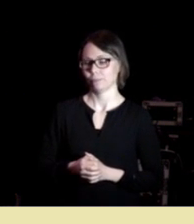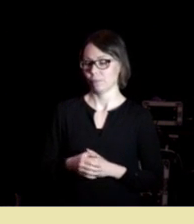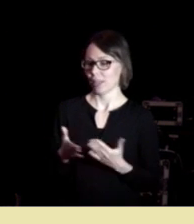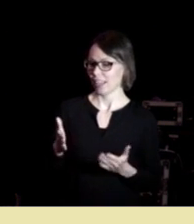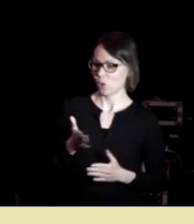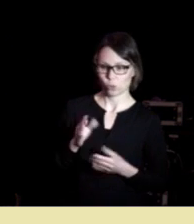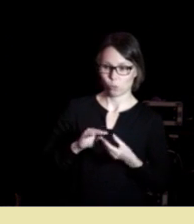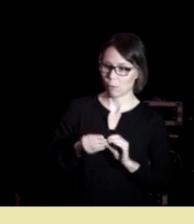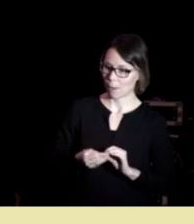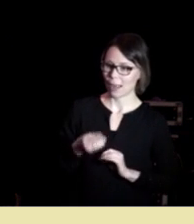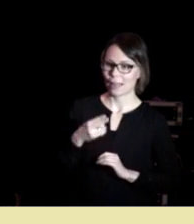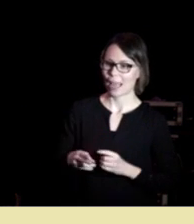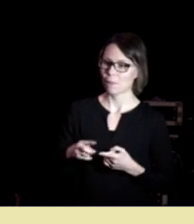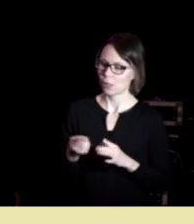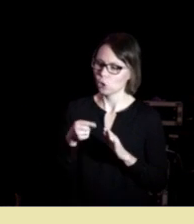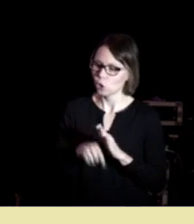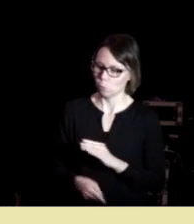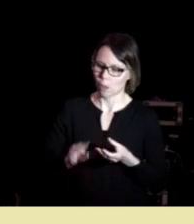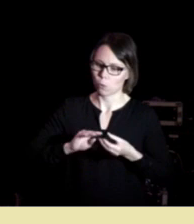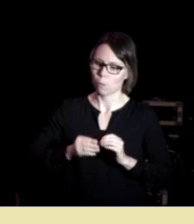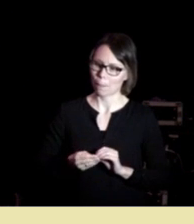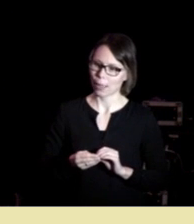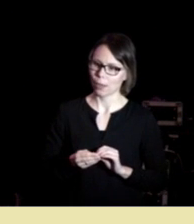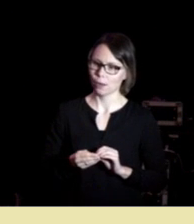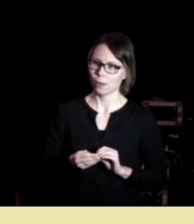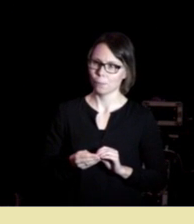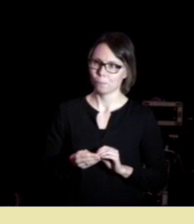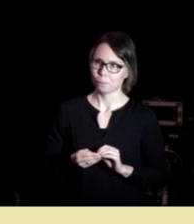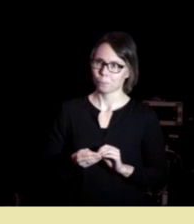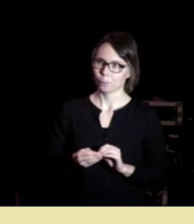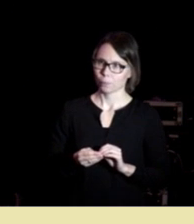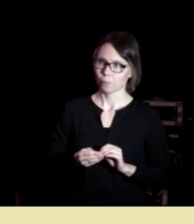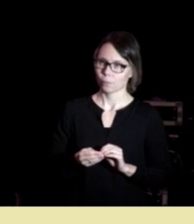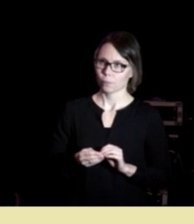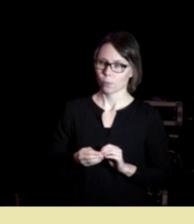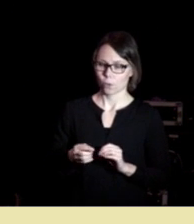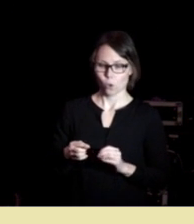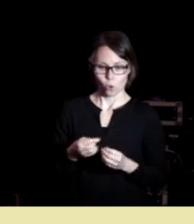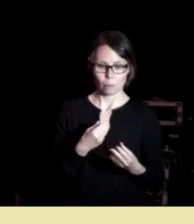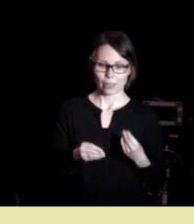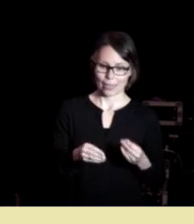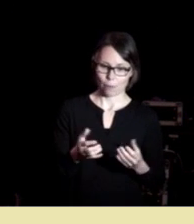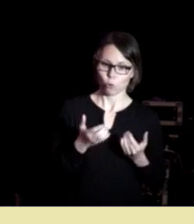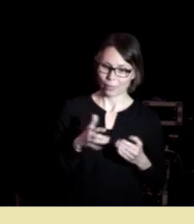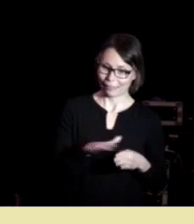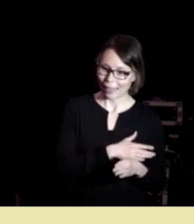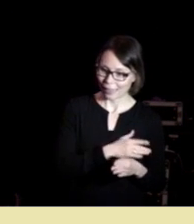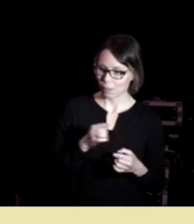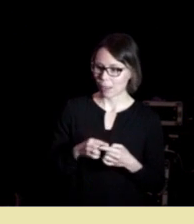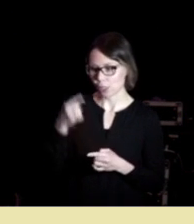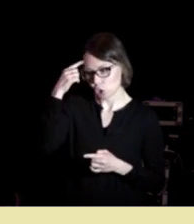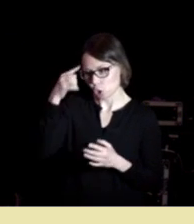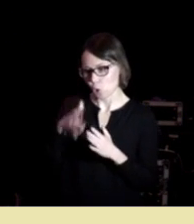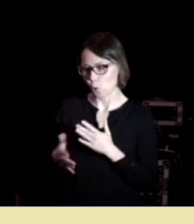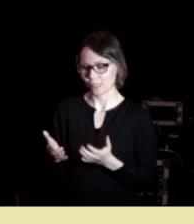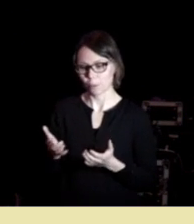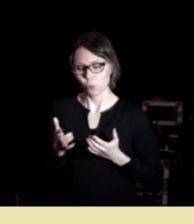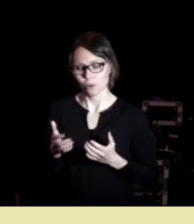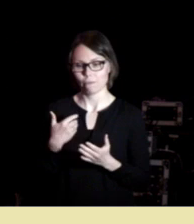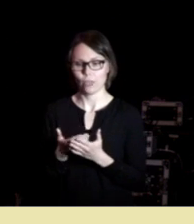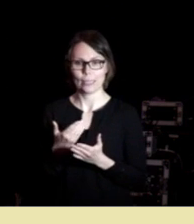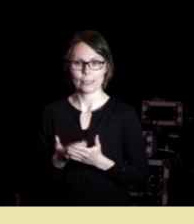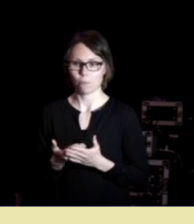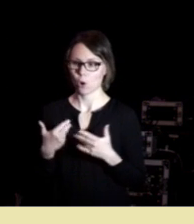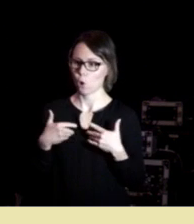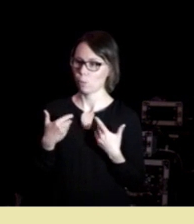luksusproblemer men det er dype problemer der hvor vi har dekket materielle behov men det en del psykologiske behov eksempelvis